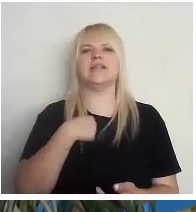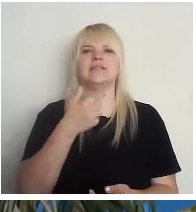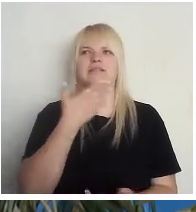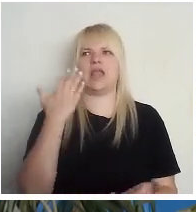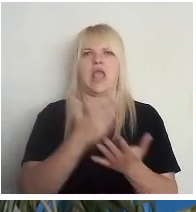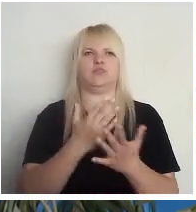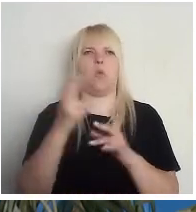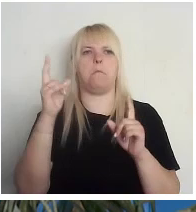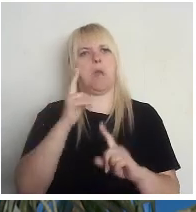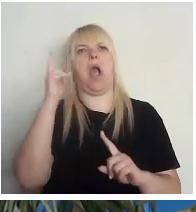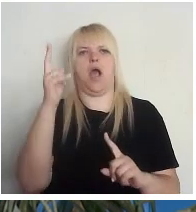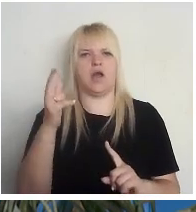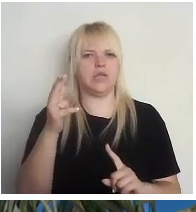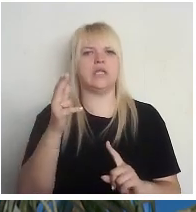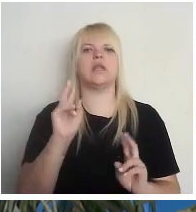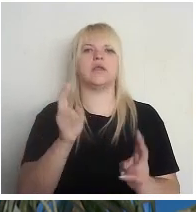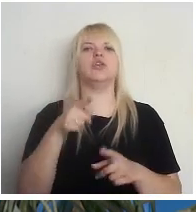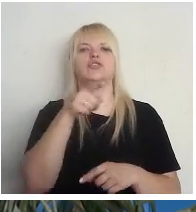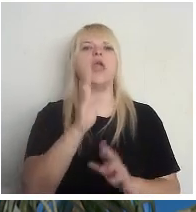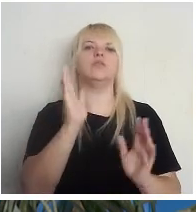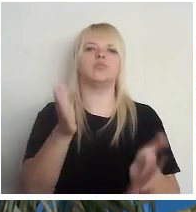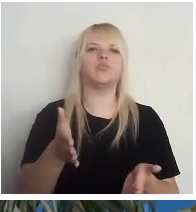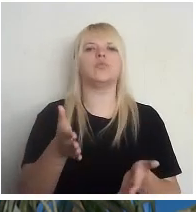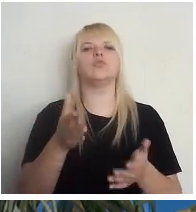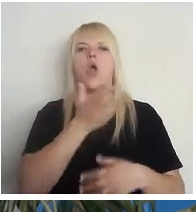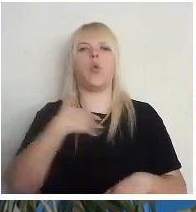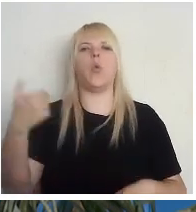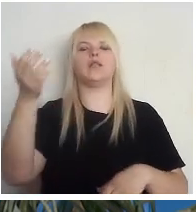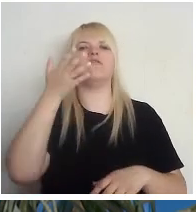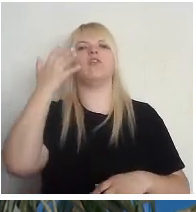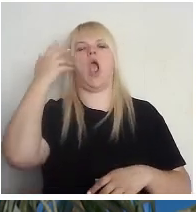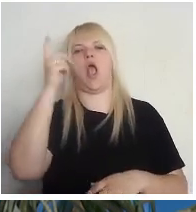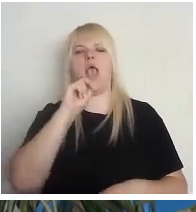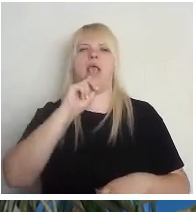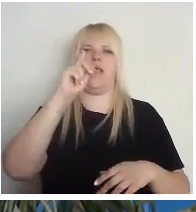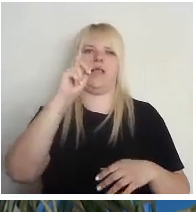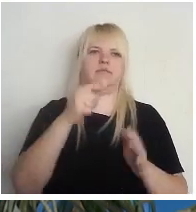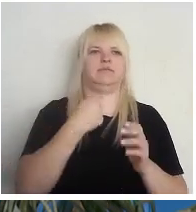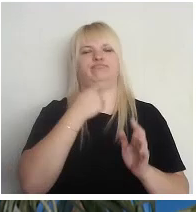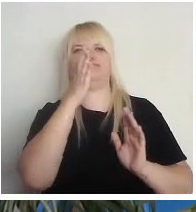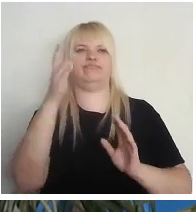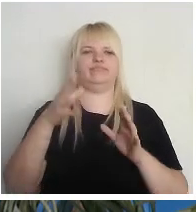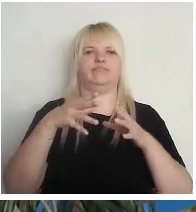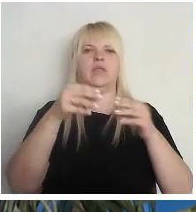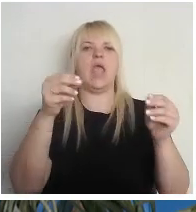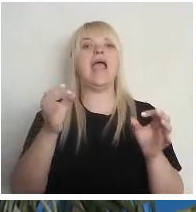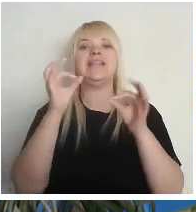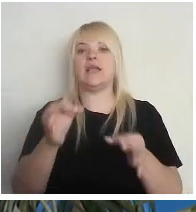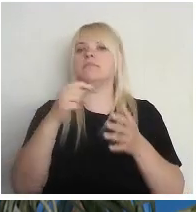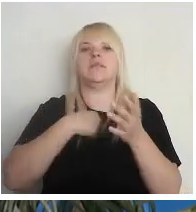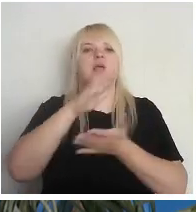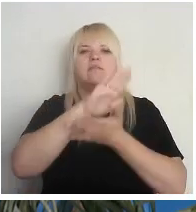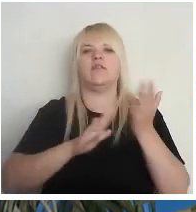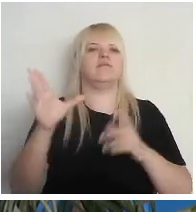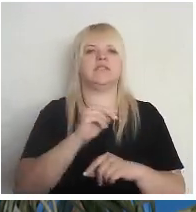pārliecināta, ka šeit būs, nu, ļoti viegli un ērti, jo es tiešām atvainojos visiem portālu